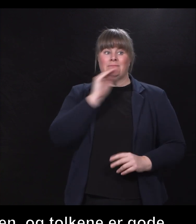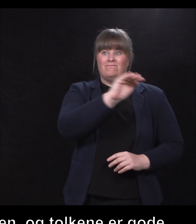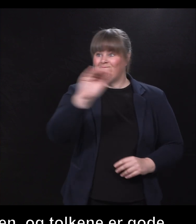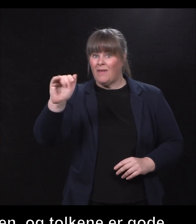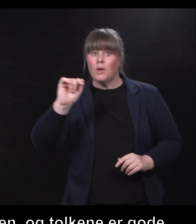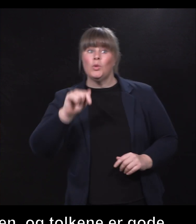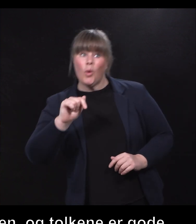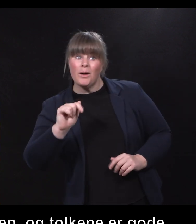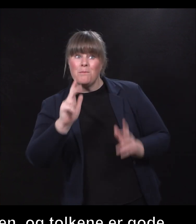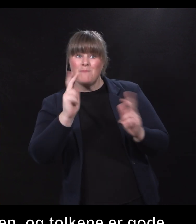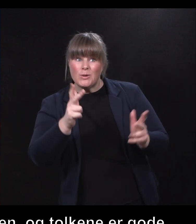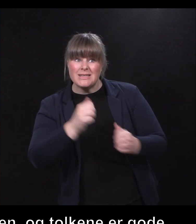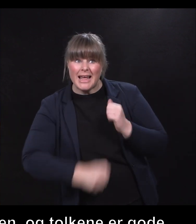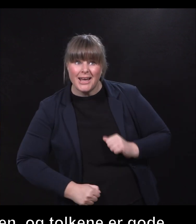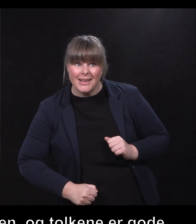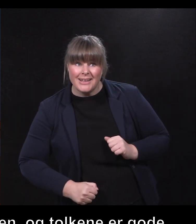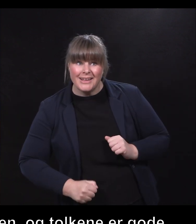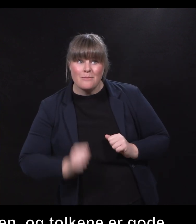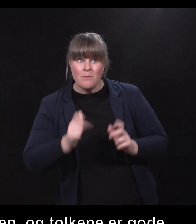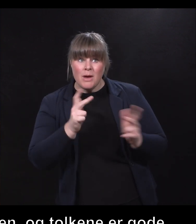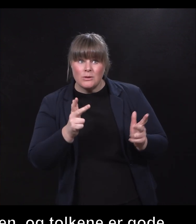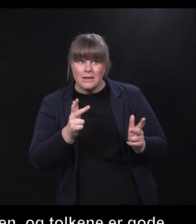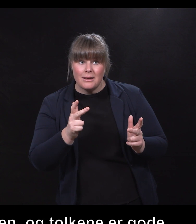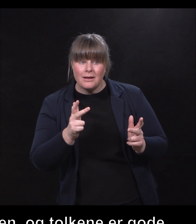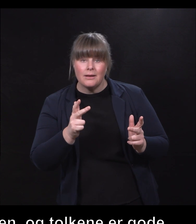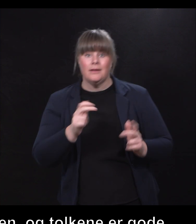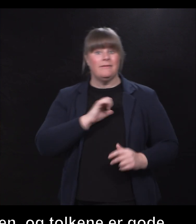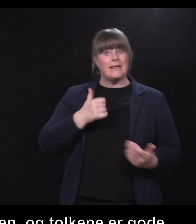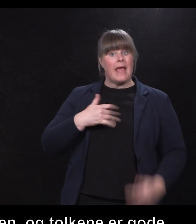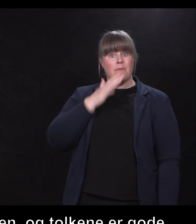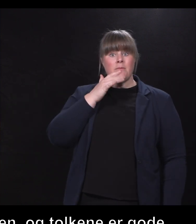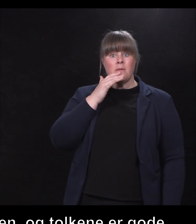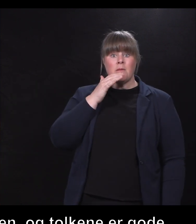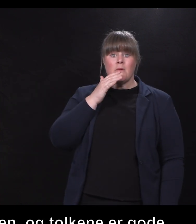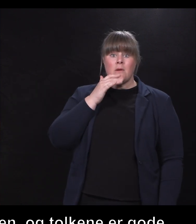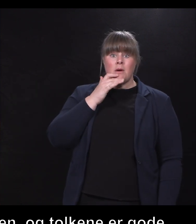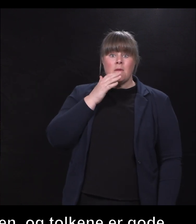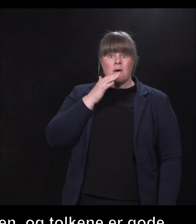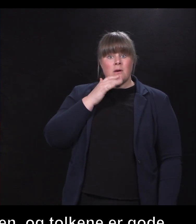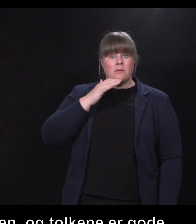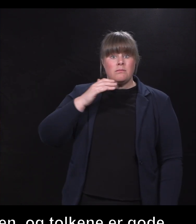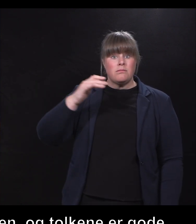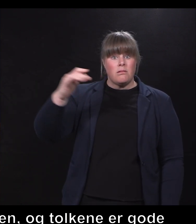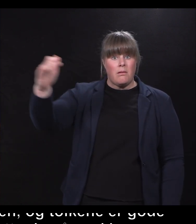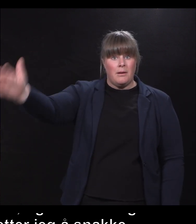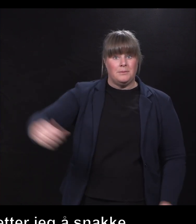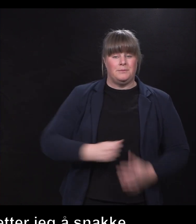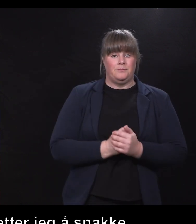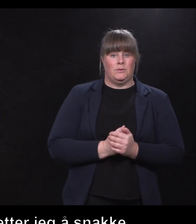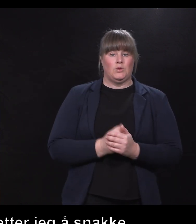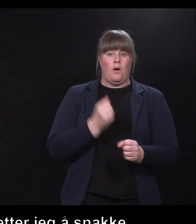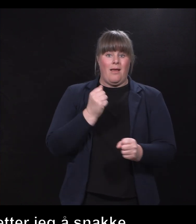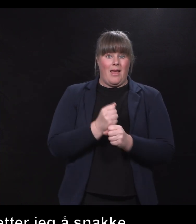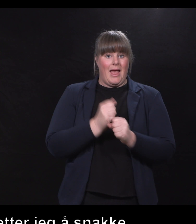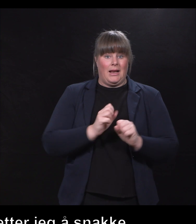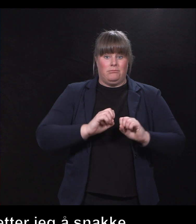jeg å babble opp på innen til studiegruppen. Så ringvirkningene er store, bare for oss selv, ja. Men